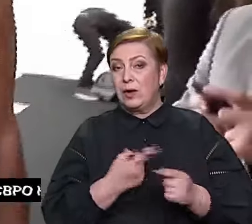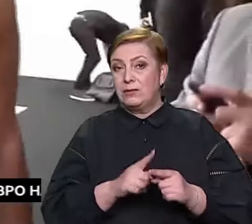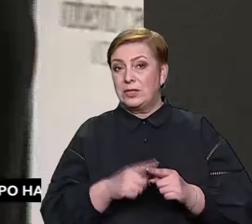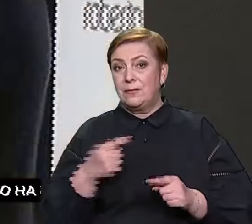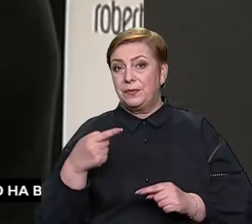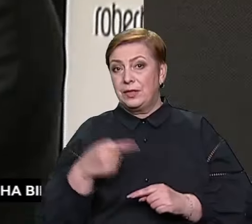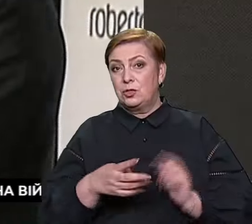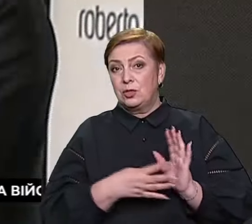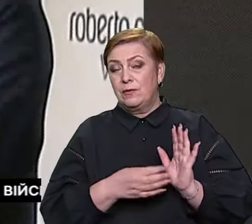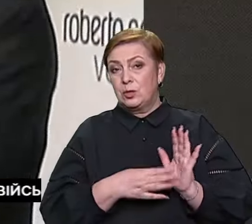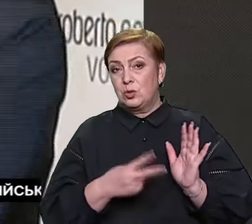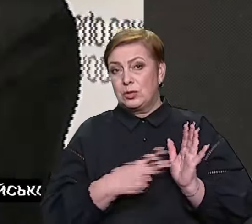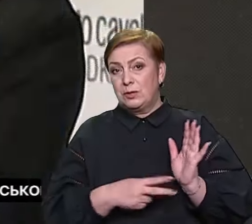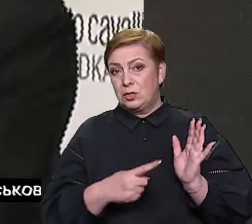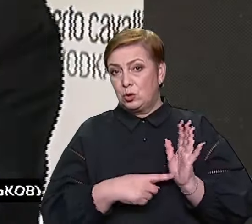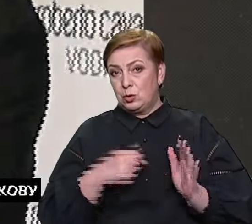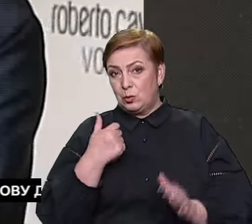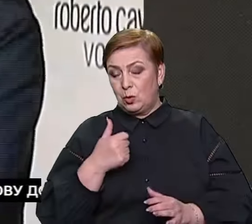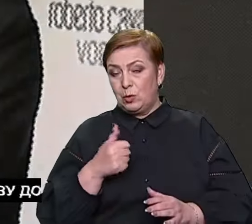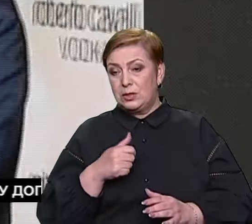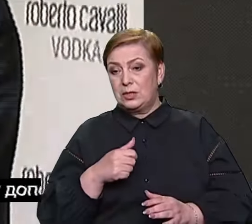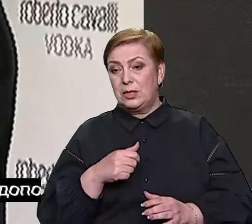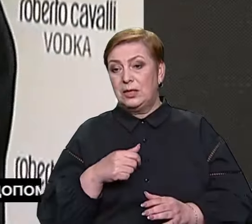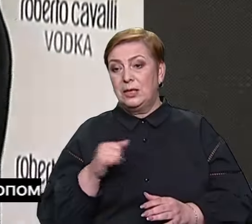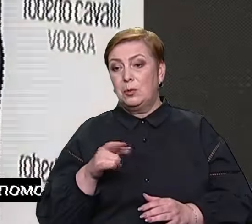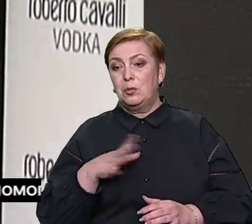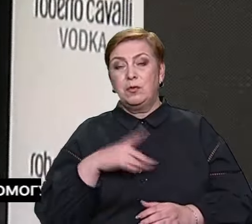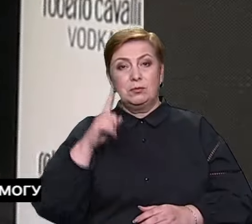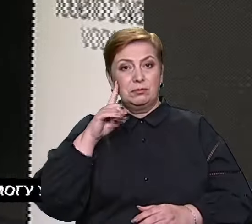королем вечірніх шкіряних суконь, пише видання.